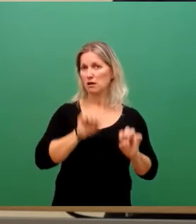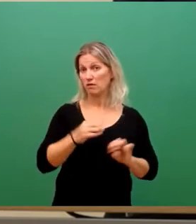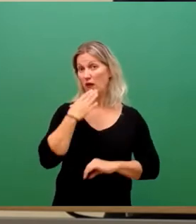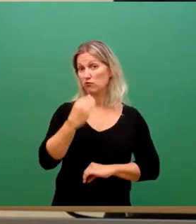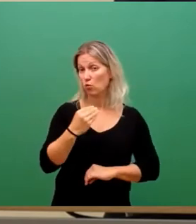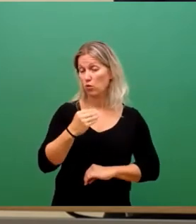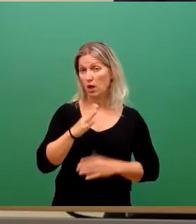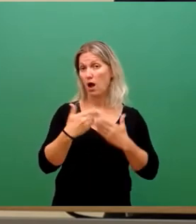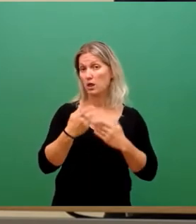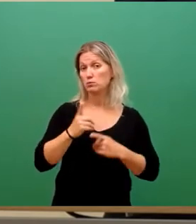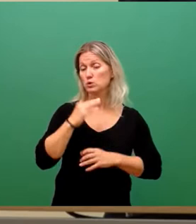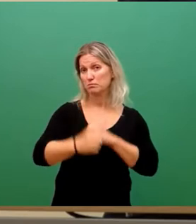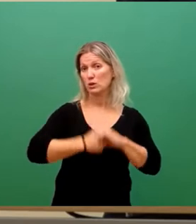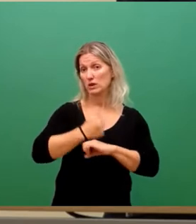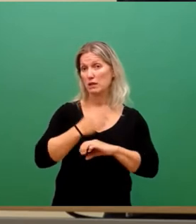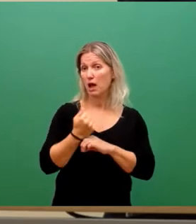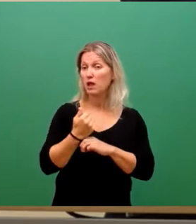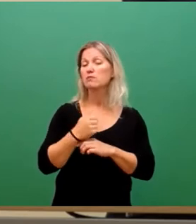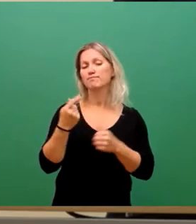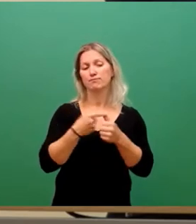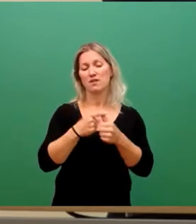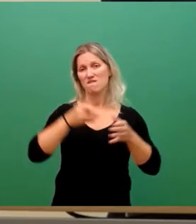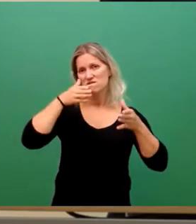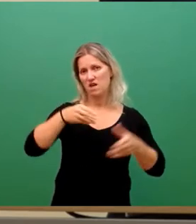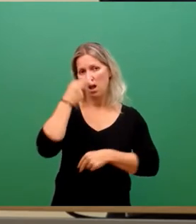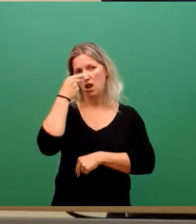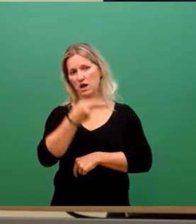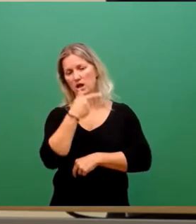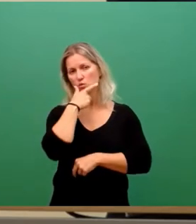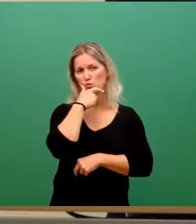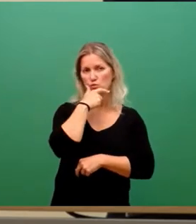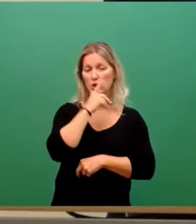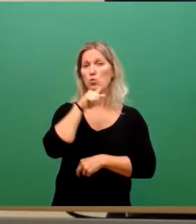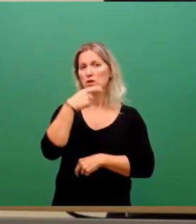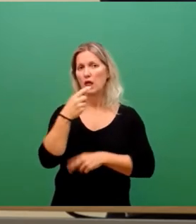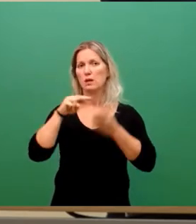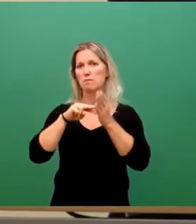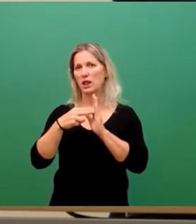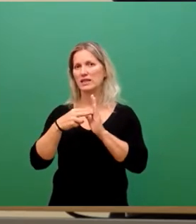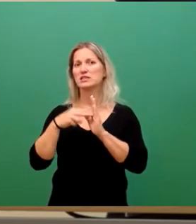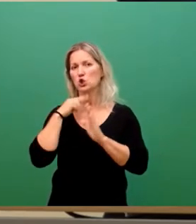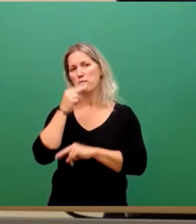setzen. Die werden aus der fachlichen Perspektive gemacht. Und Sie können darüber dann nochmal die politische Brille drüber setzen.